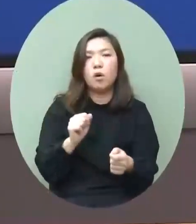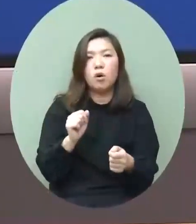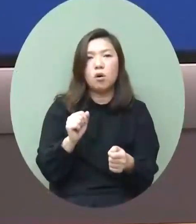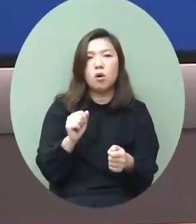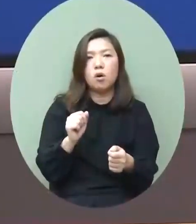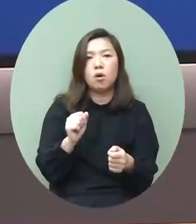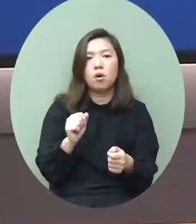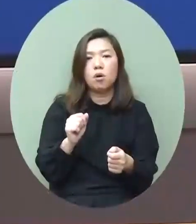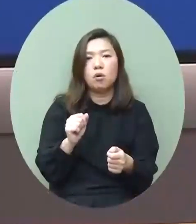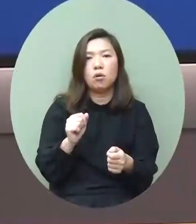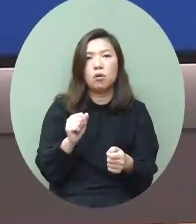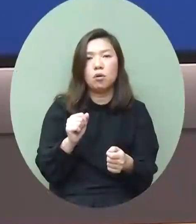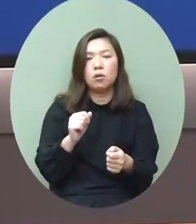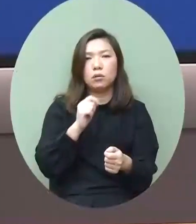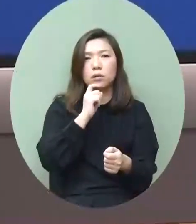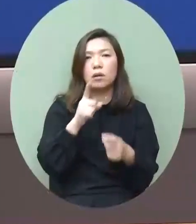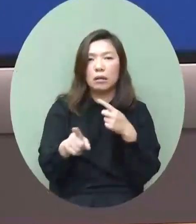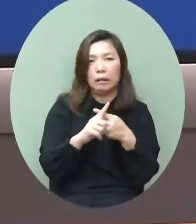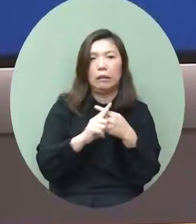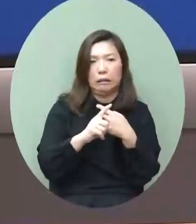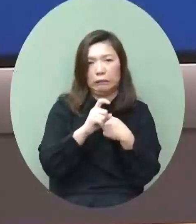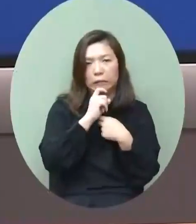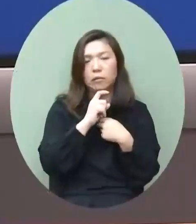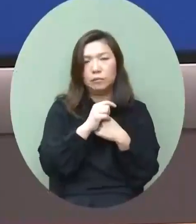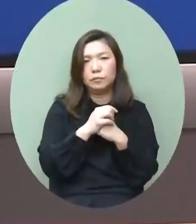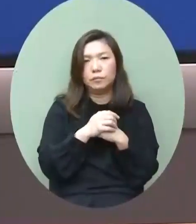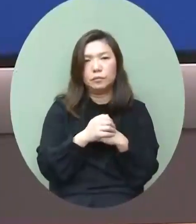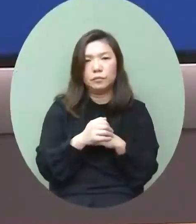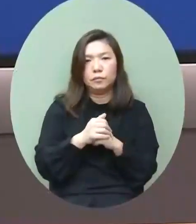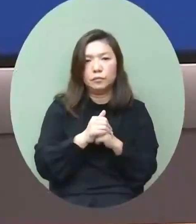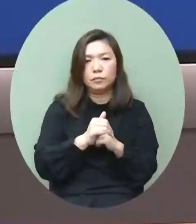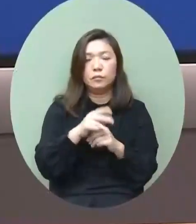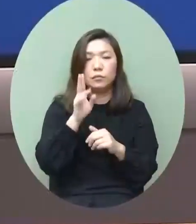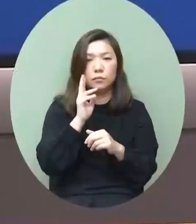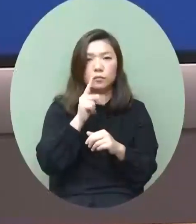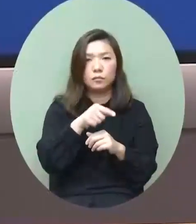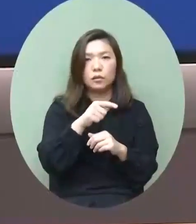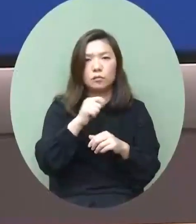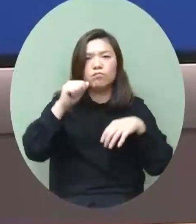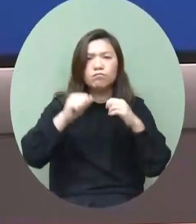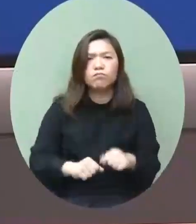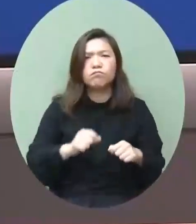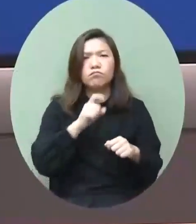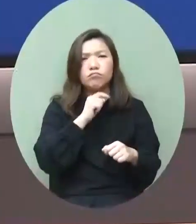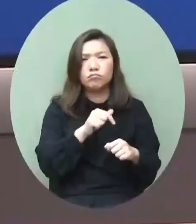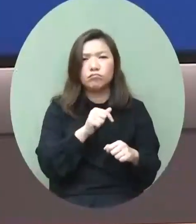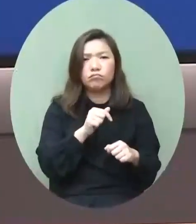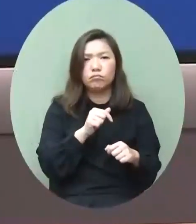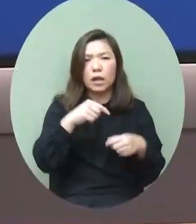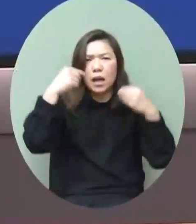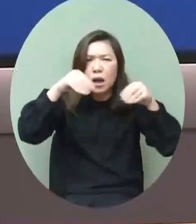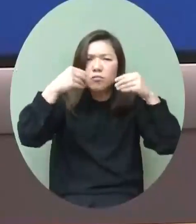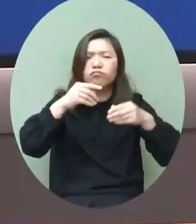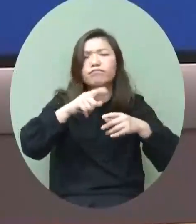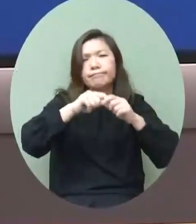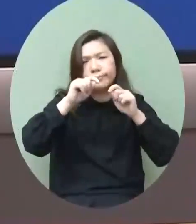措施就是有風險的他們也都很強調教育的問題